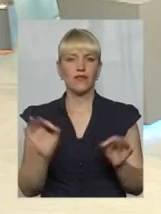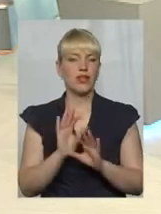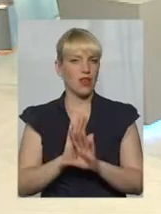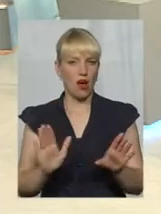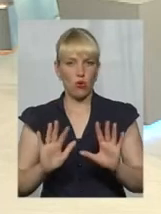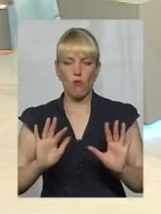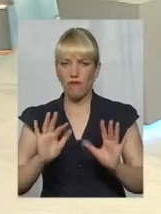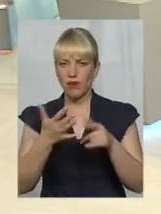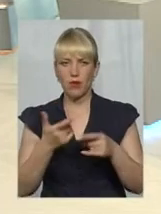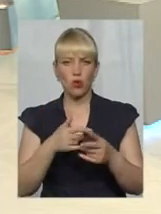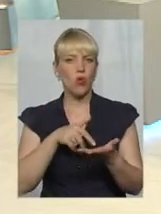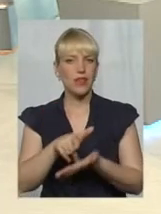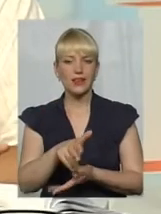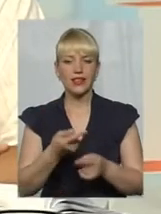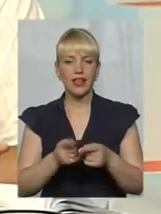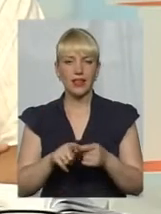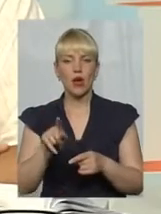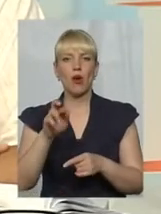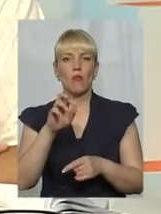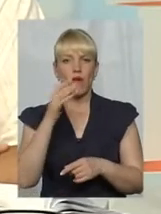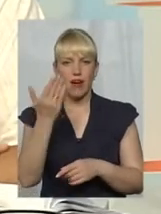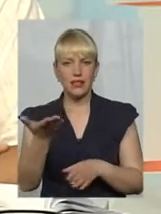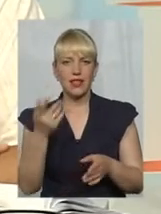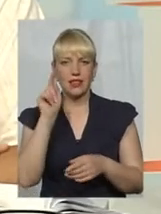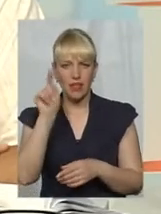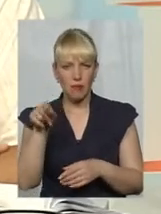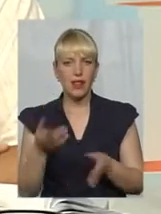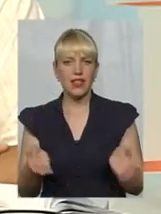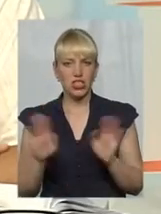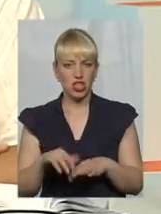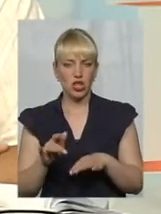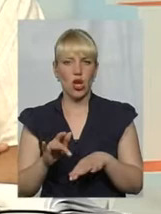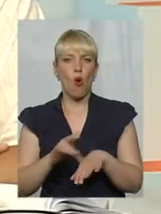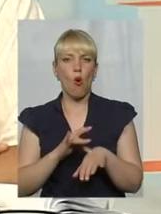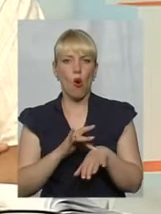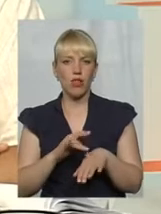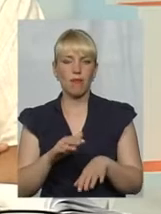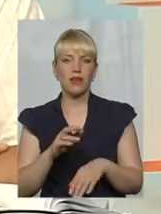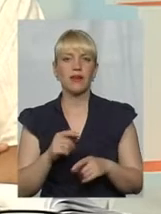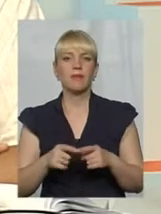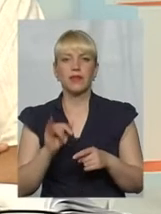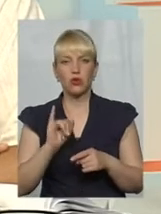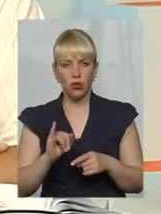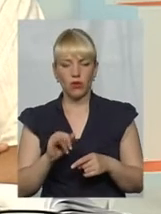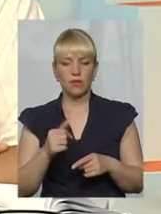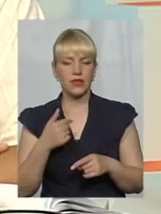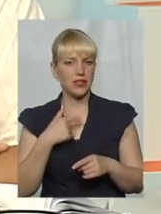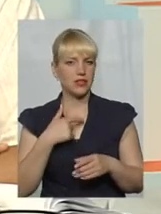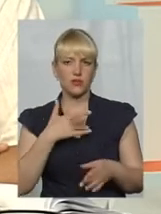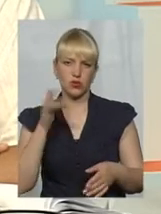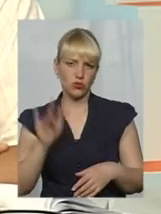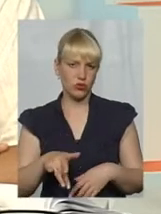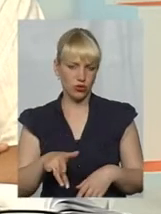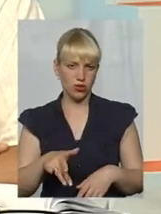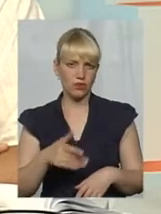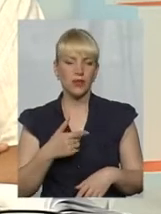не дійдь на те, бо вас там лишать голими і босами, то жорстко присікаю, сподіваюся, що конкурс вийде